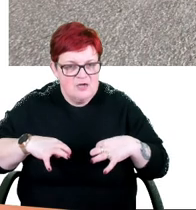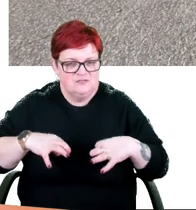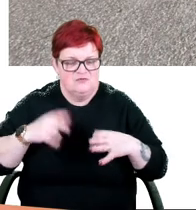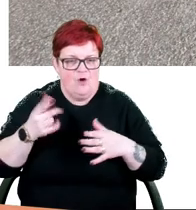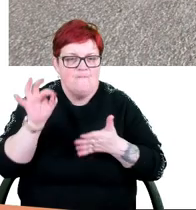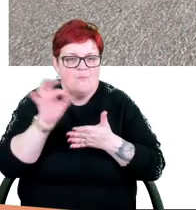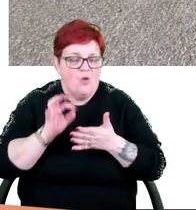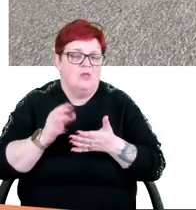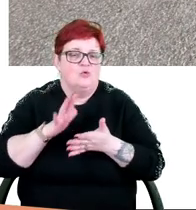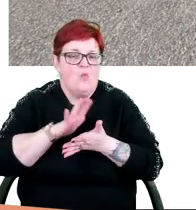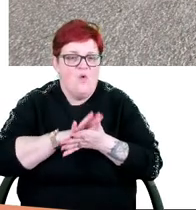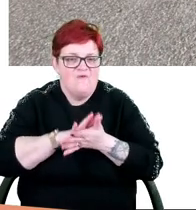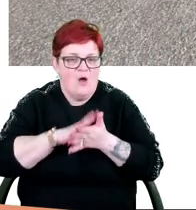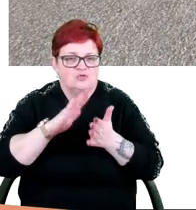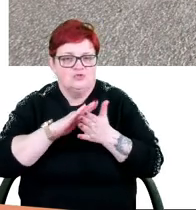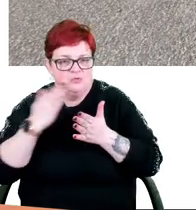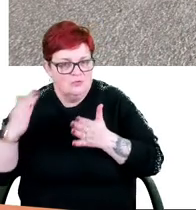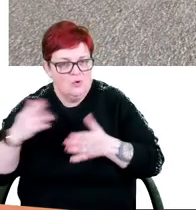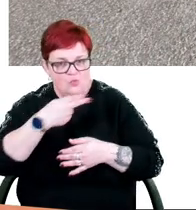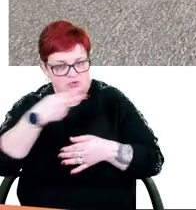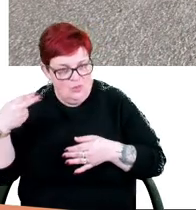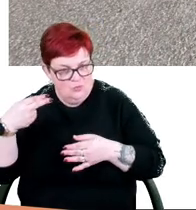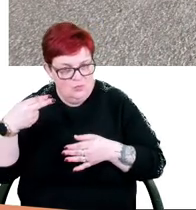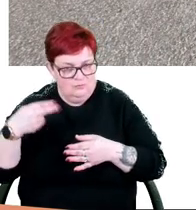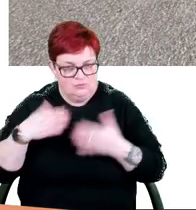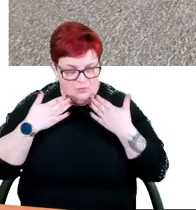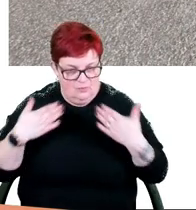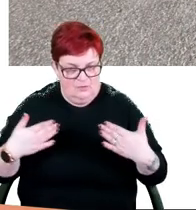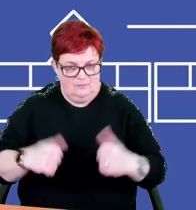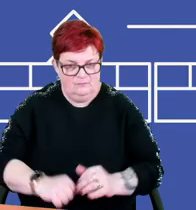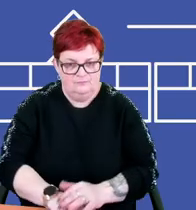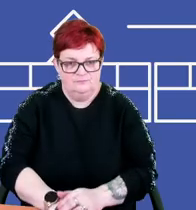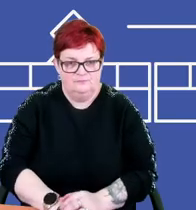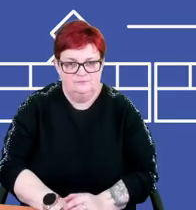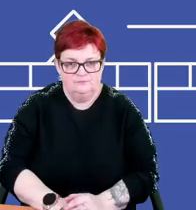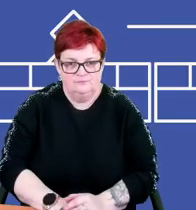uchwały na stronie internetowej Urzędu. Dziękuję. Dziękuję. Dziękuję. Dziękuję. Dziękuję. Dziękuję. Dziękuję.